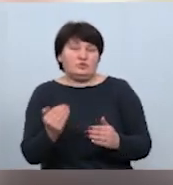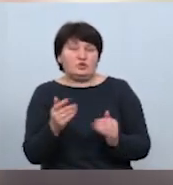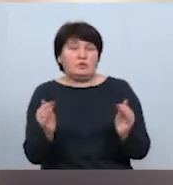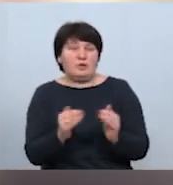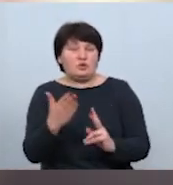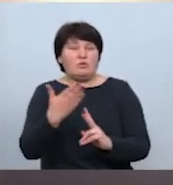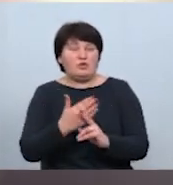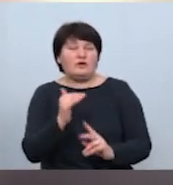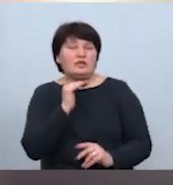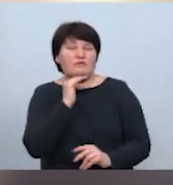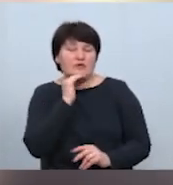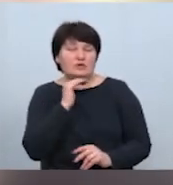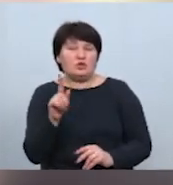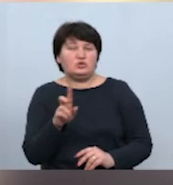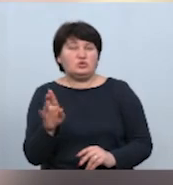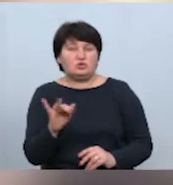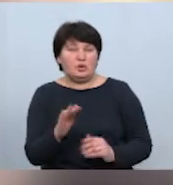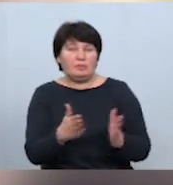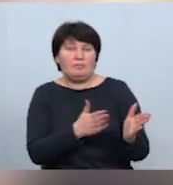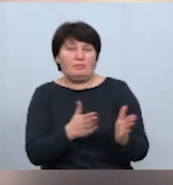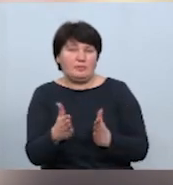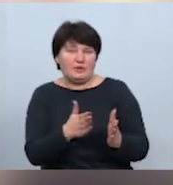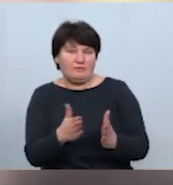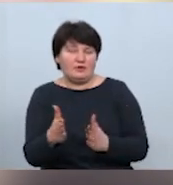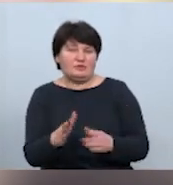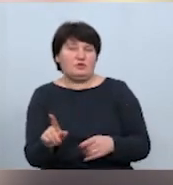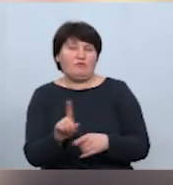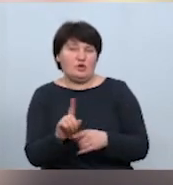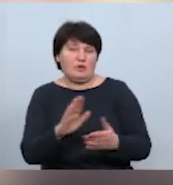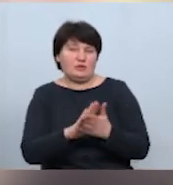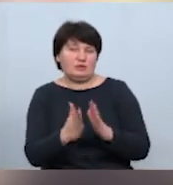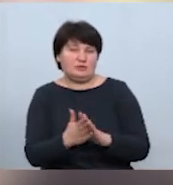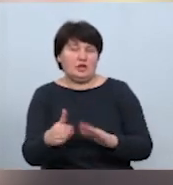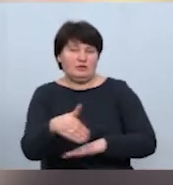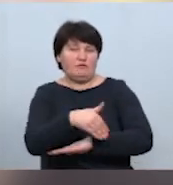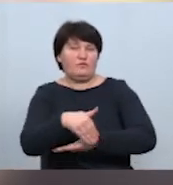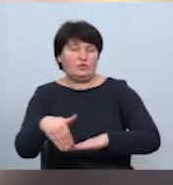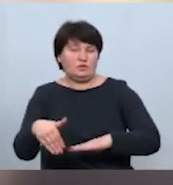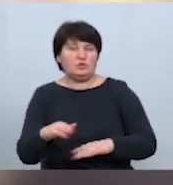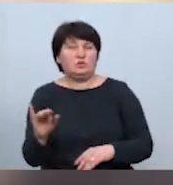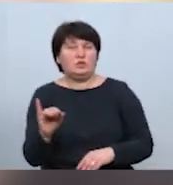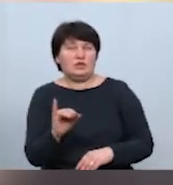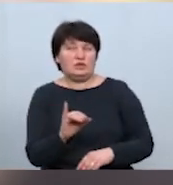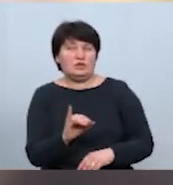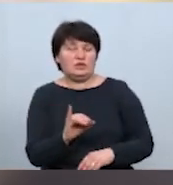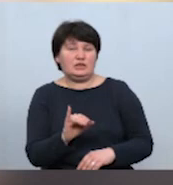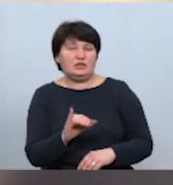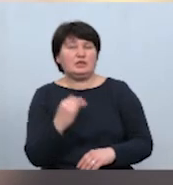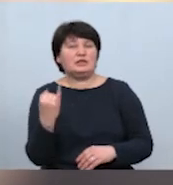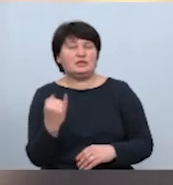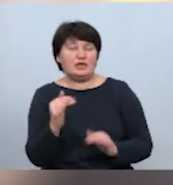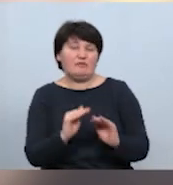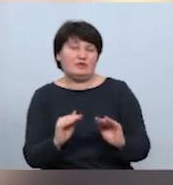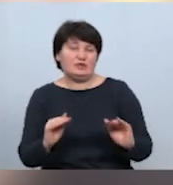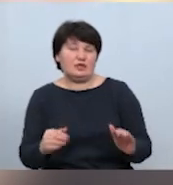вистачить, щоб привести її десь такий в належний вигляд і зацікавити дітей